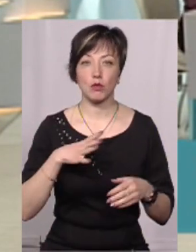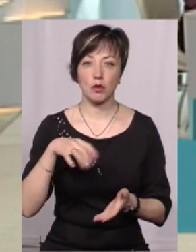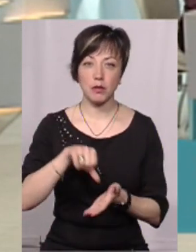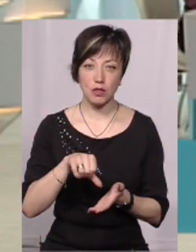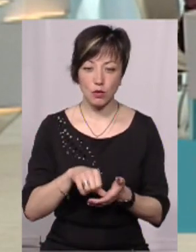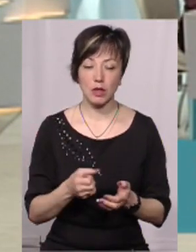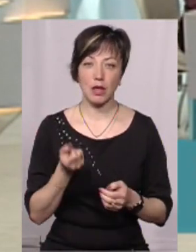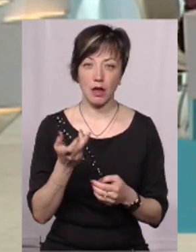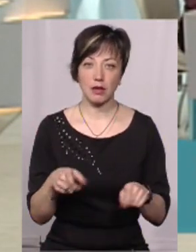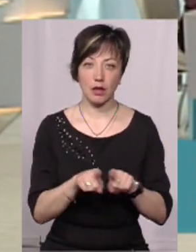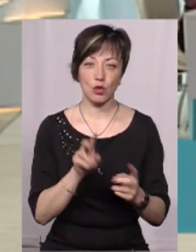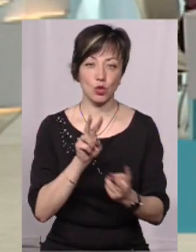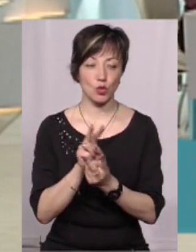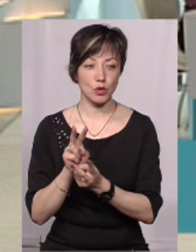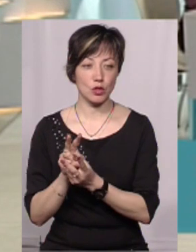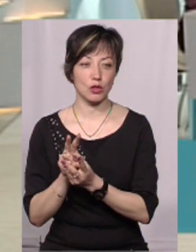також присутні на кількох таких